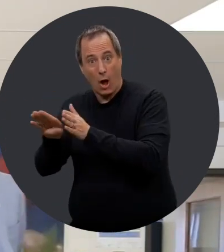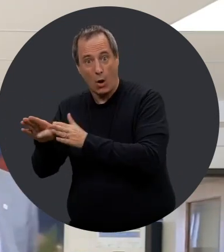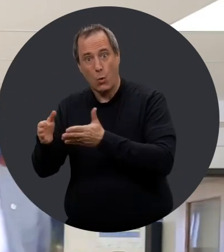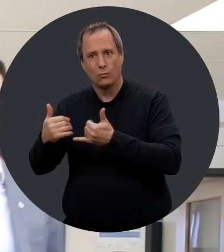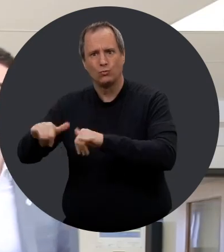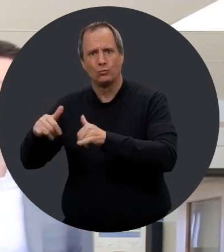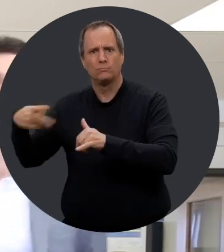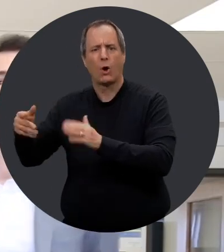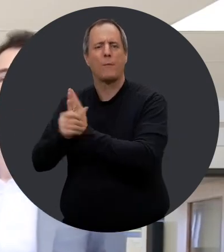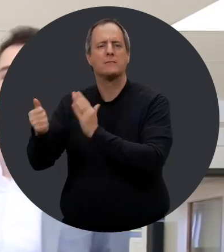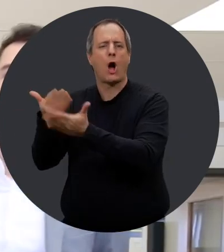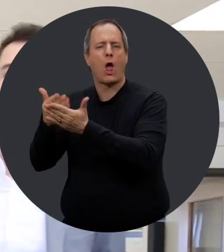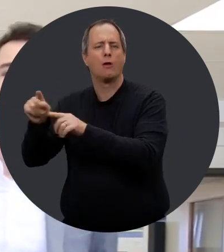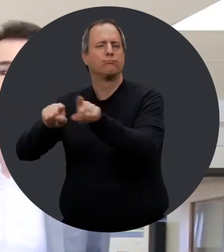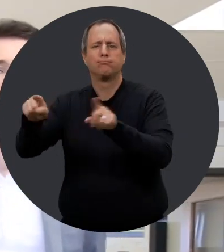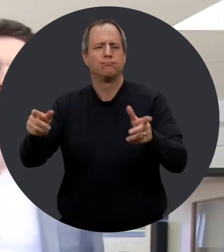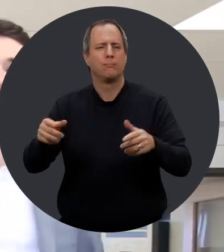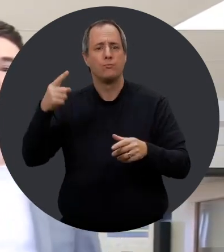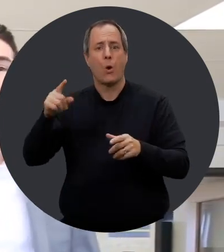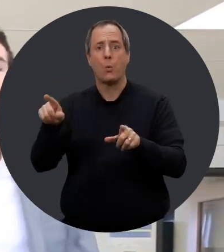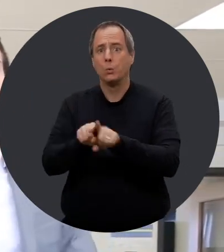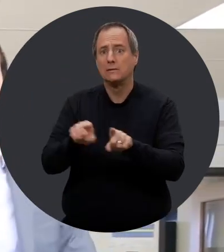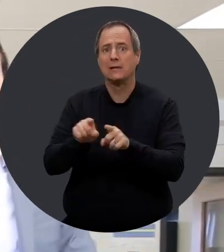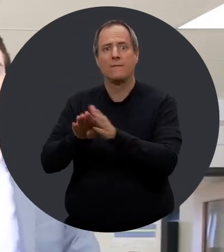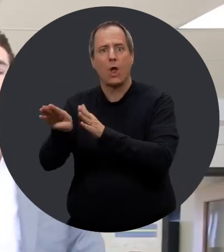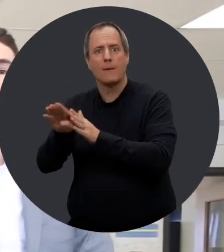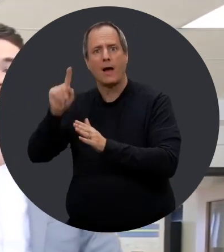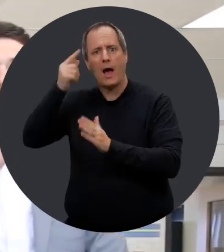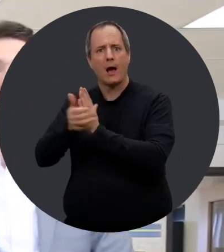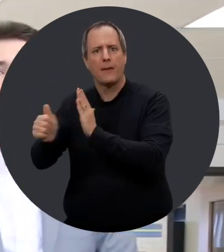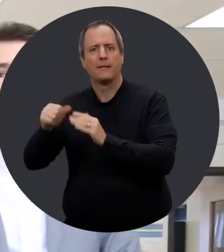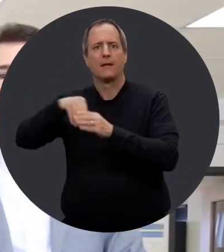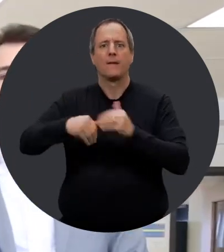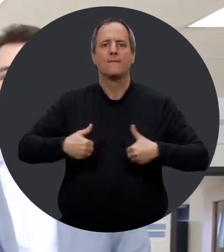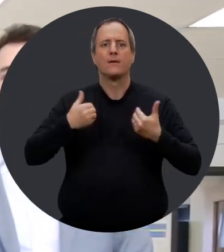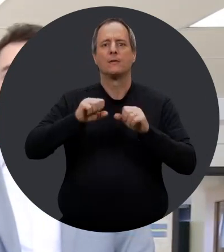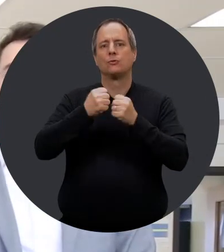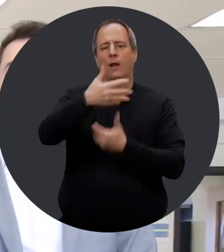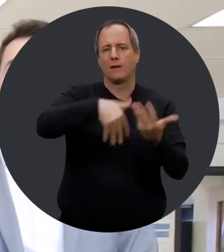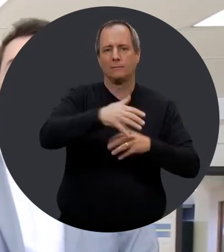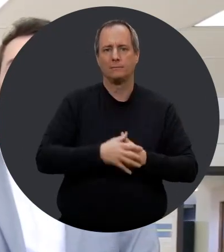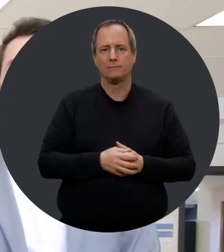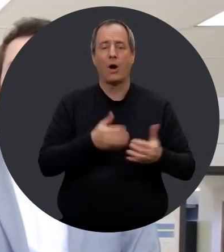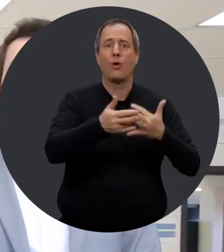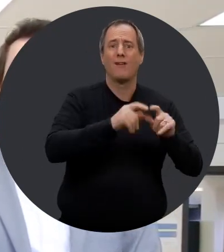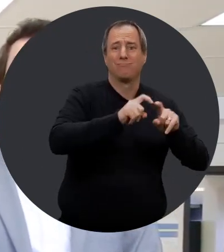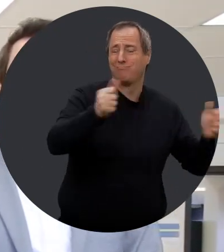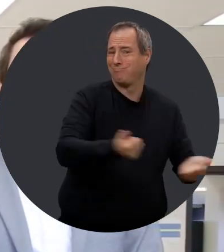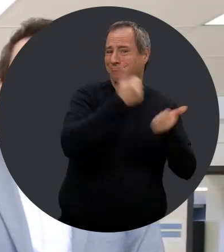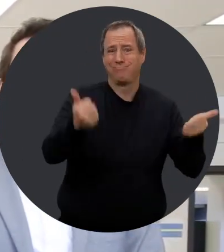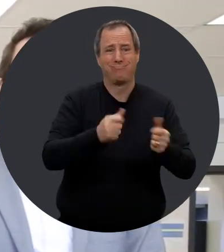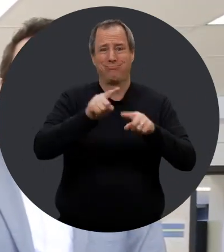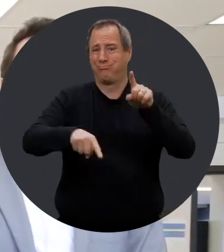maintenir leurs compétences académiques en plus de développer leurs habiletés à vivre en société. Des ateliers riches et diversifiés leur